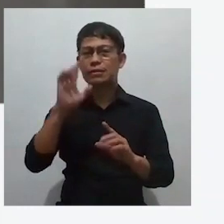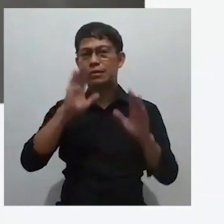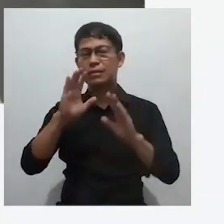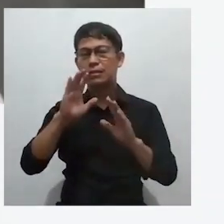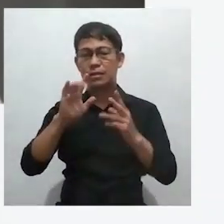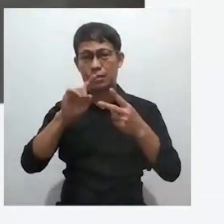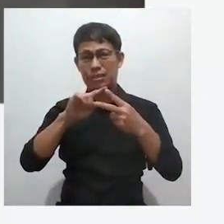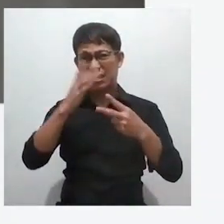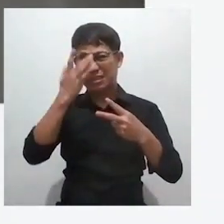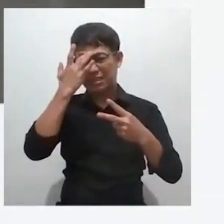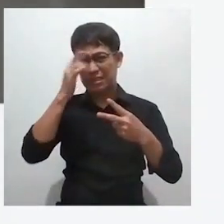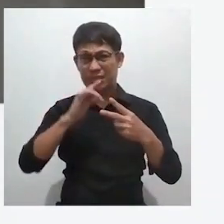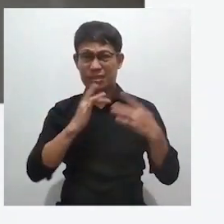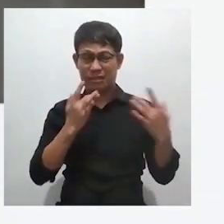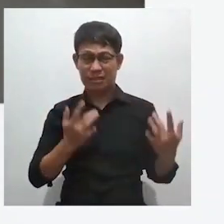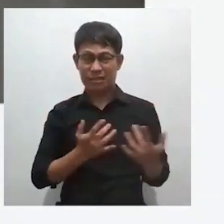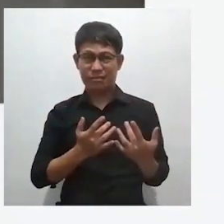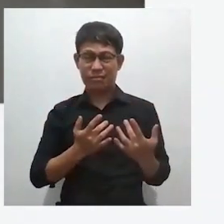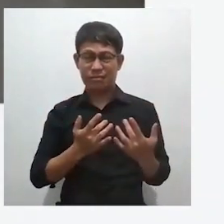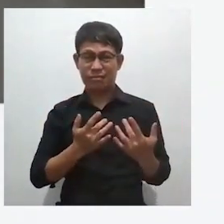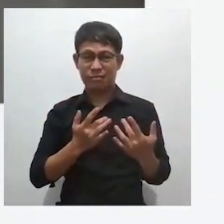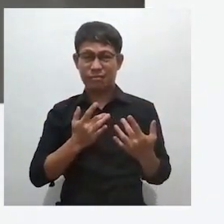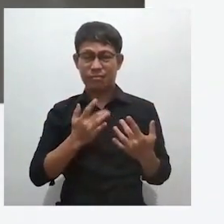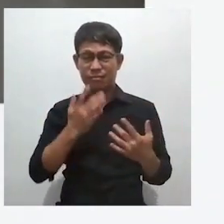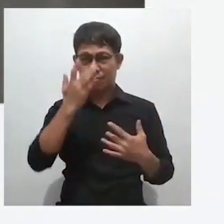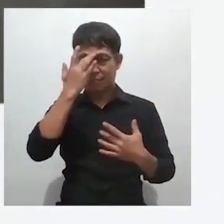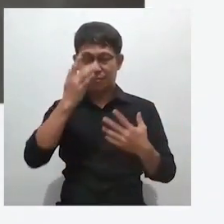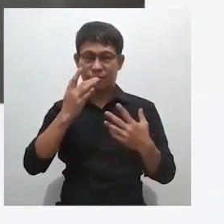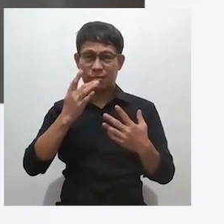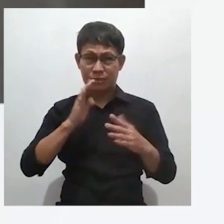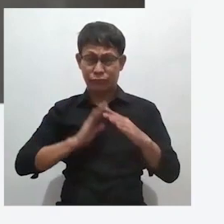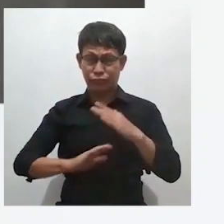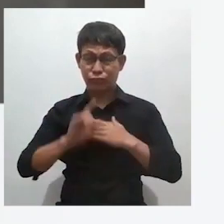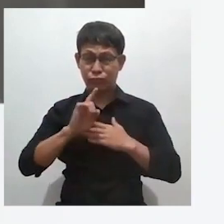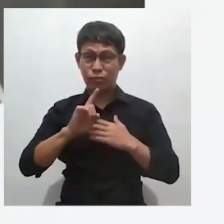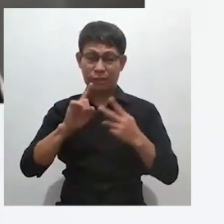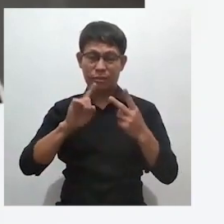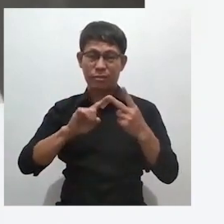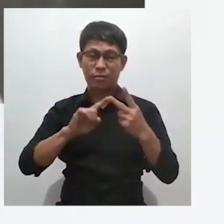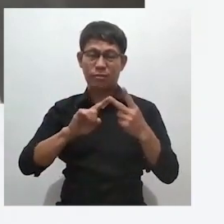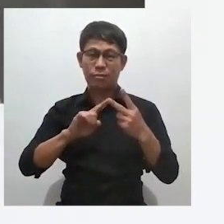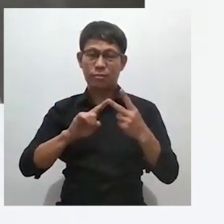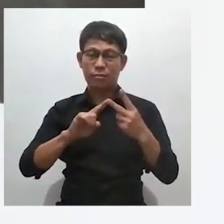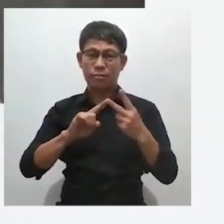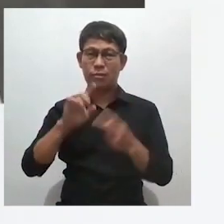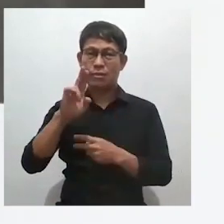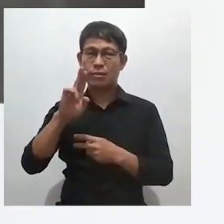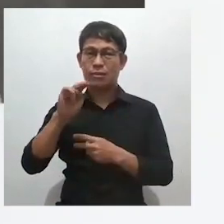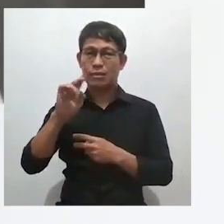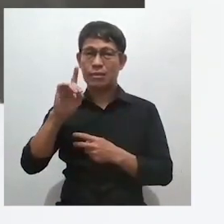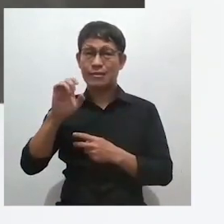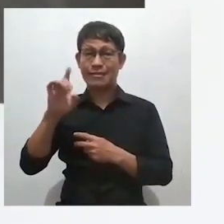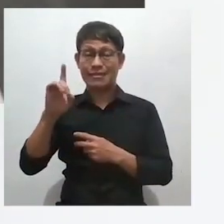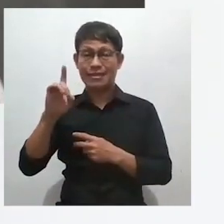Meron congenital heart disease o problema sa putso nung ipinanganak siya. At meron ding undescended